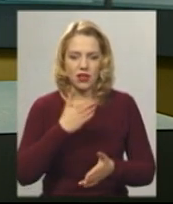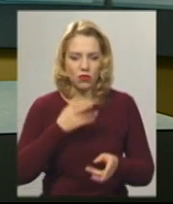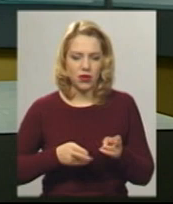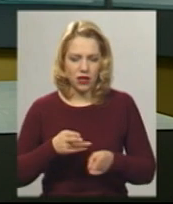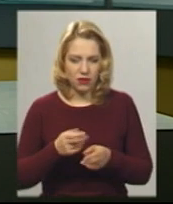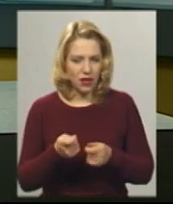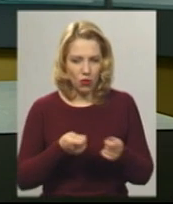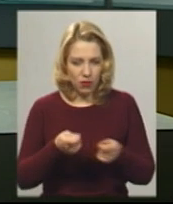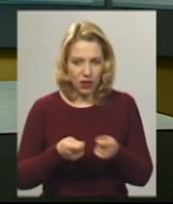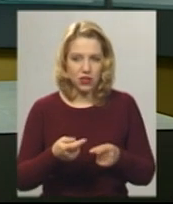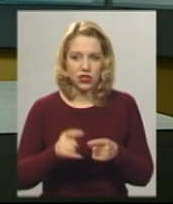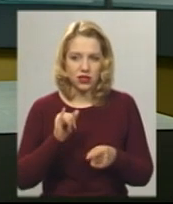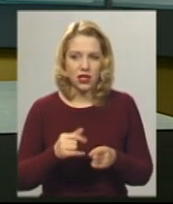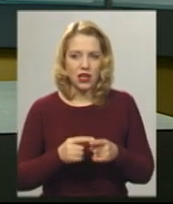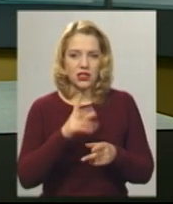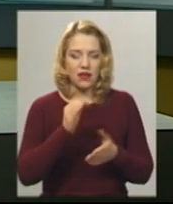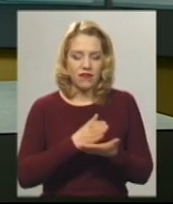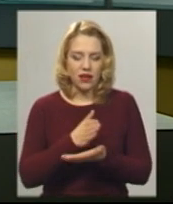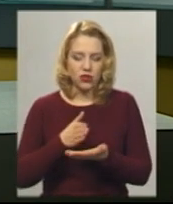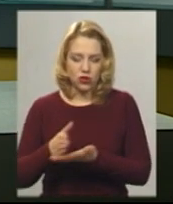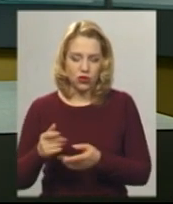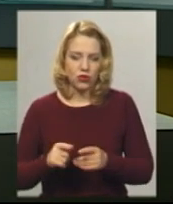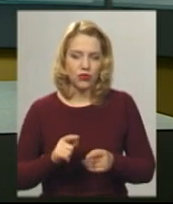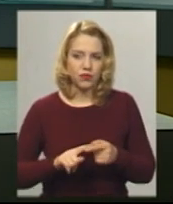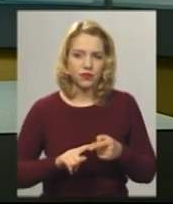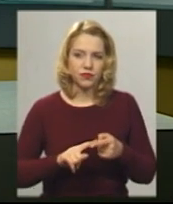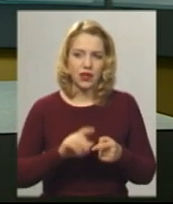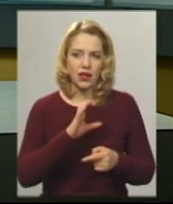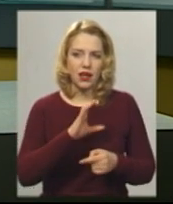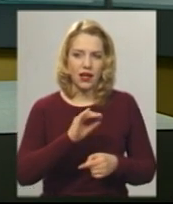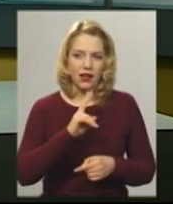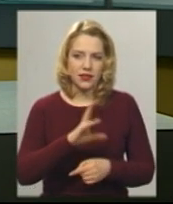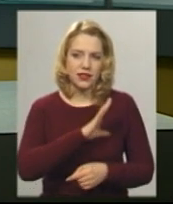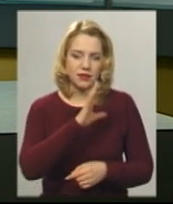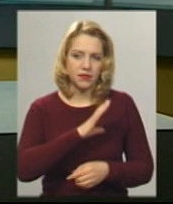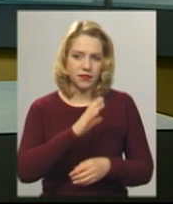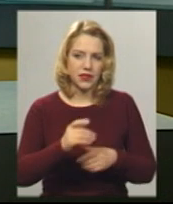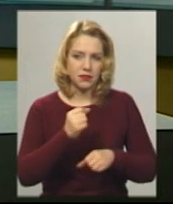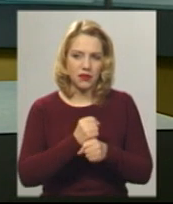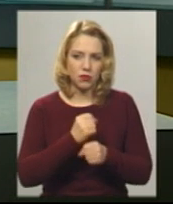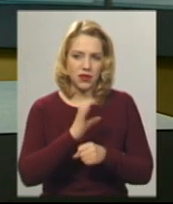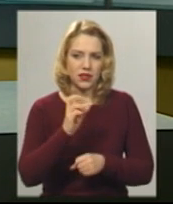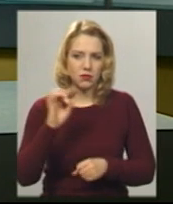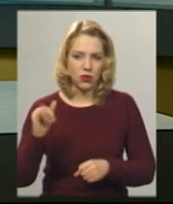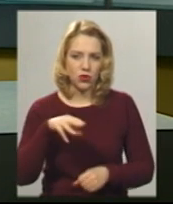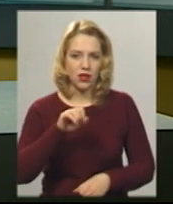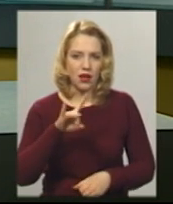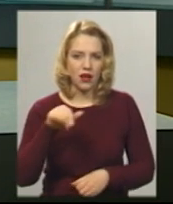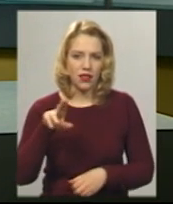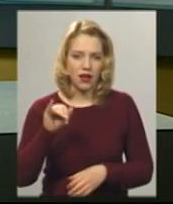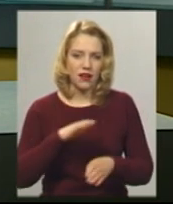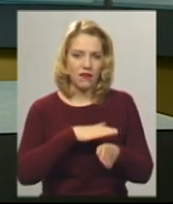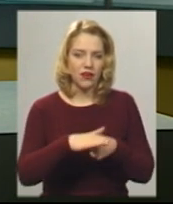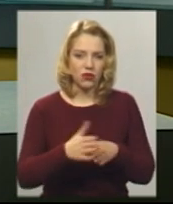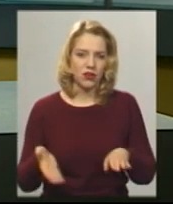тілесного ушкодження. За версією слідства, експівробітник Служби безпеки управління СБУ області Віталій Тарадай виконав